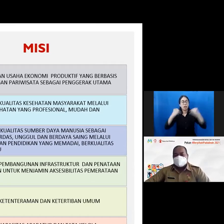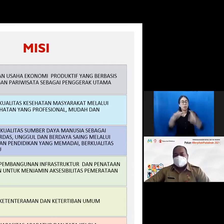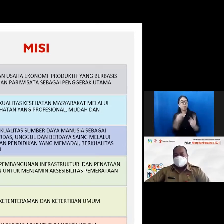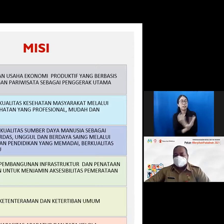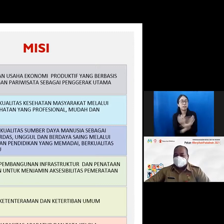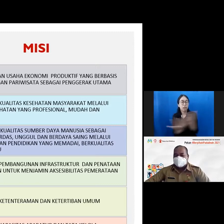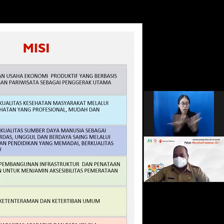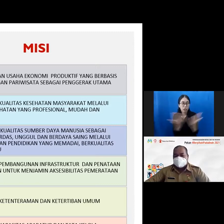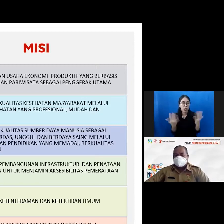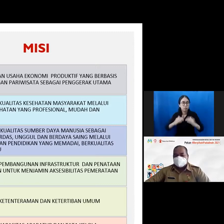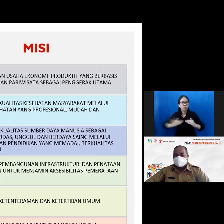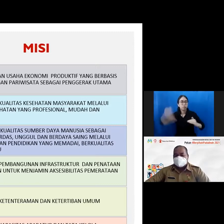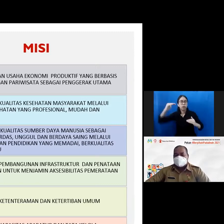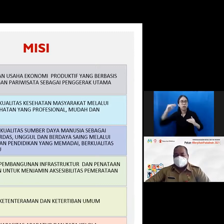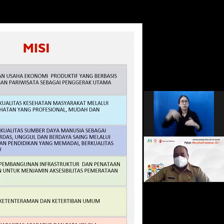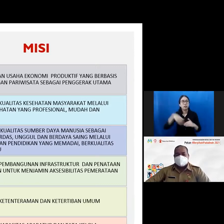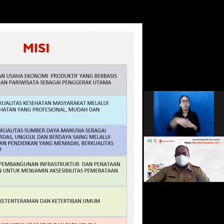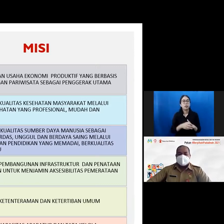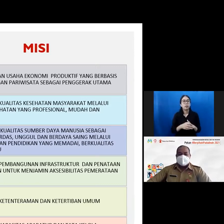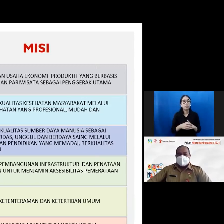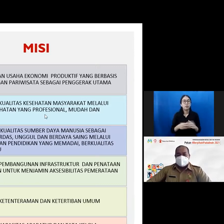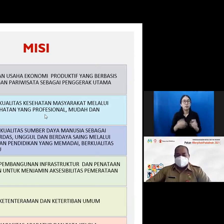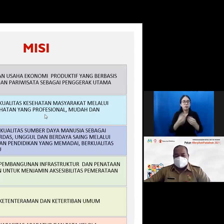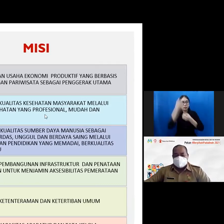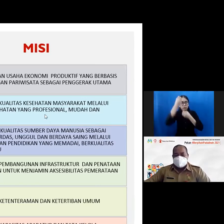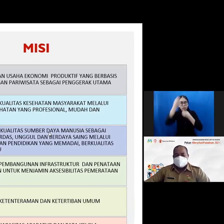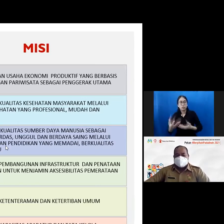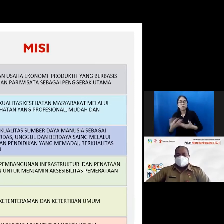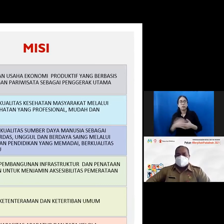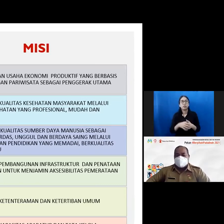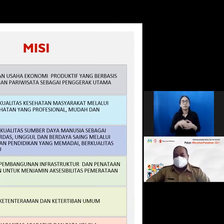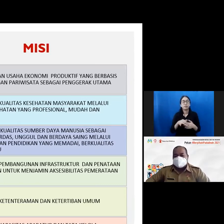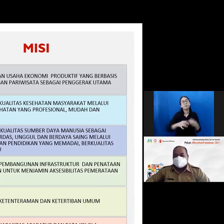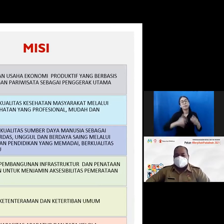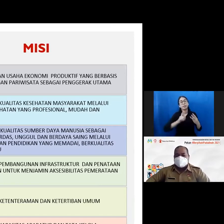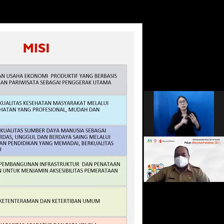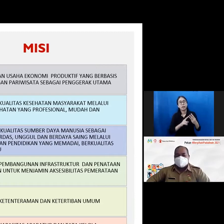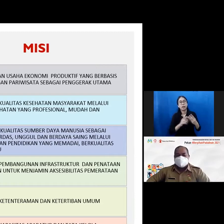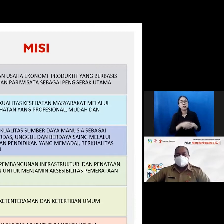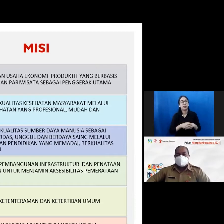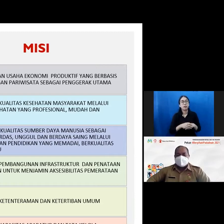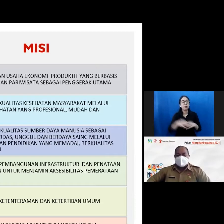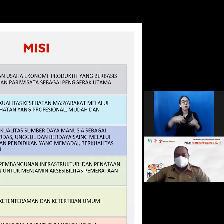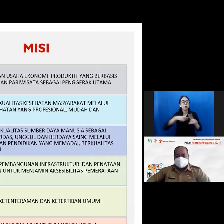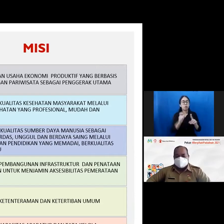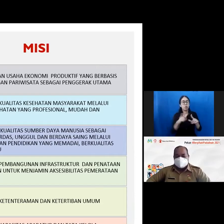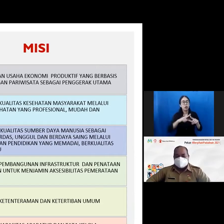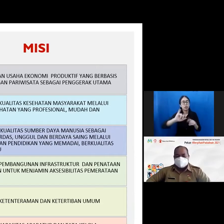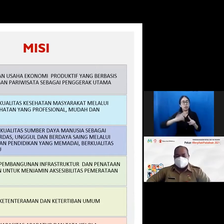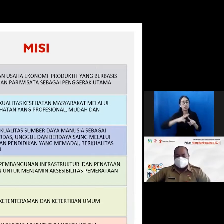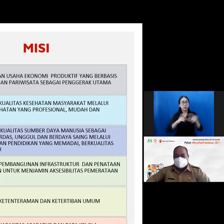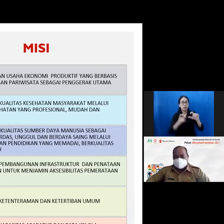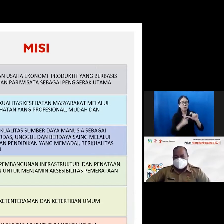pelayanan kesehatan yang profesional mudah dan terjangkau yang ketiga meningkatkan kualitas sumber daya manusia sebagai